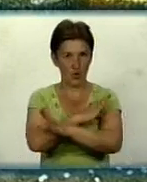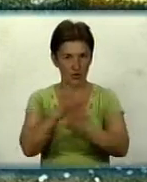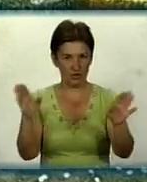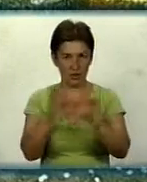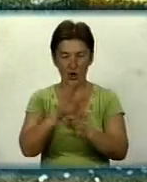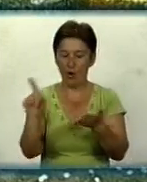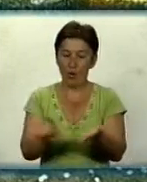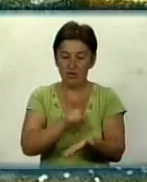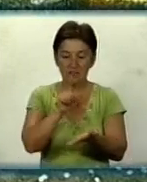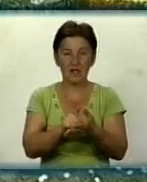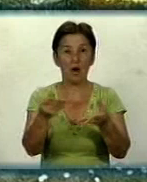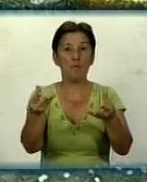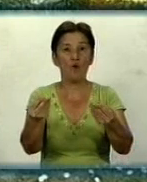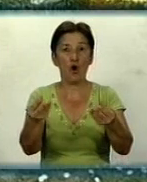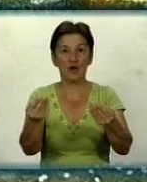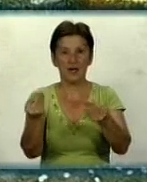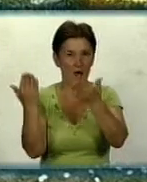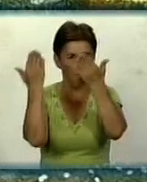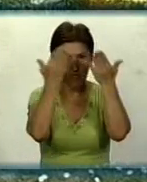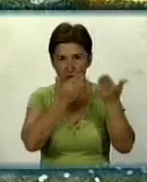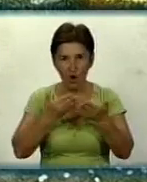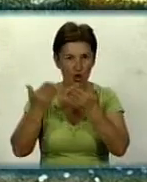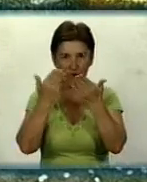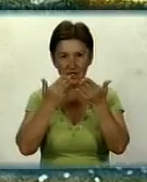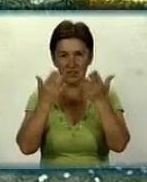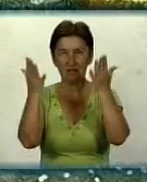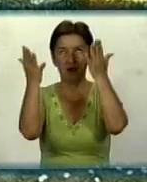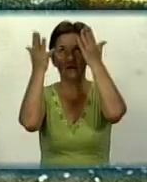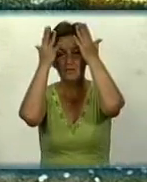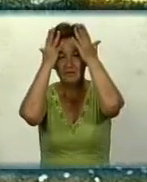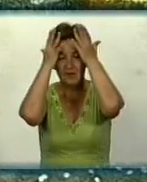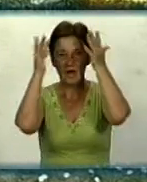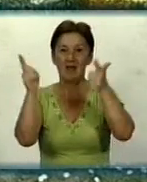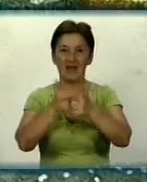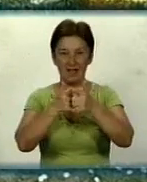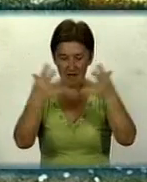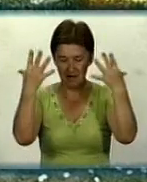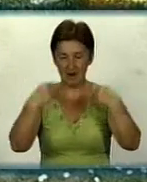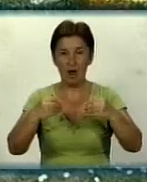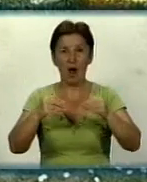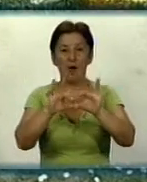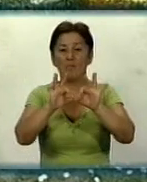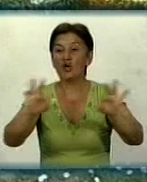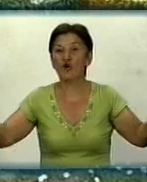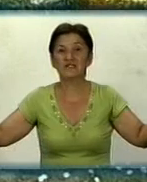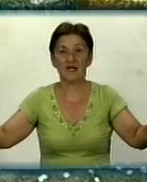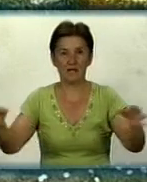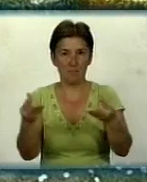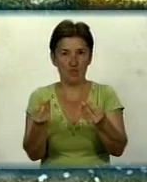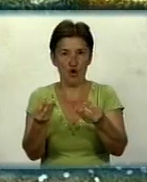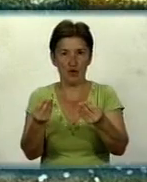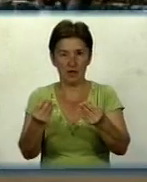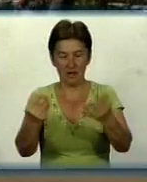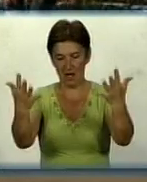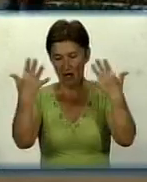накладається мокре полотенце, або на всю поверхні тіла смачується простиня для спільного охлаждення